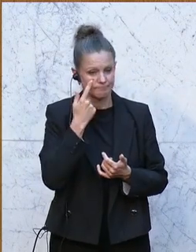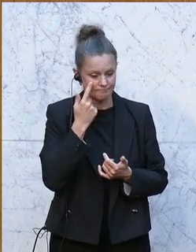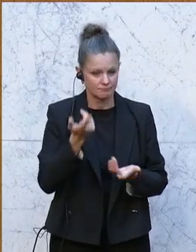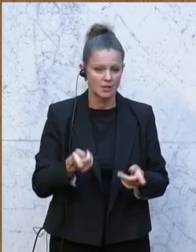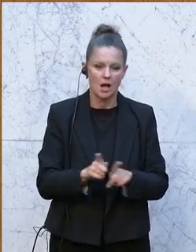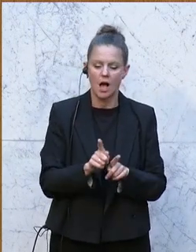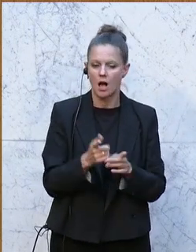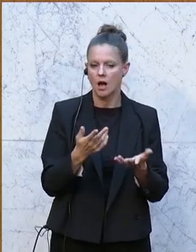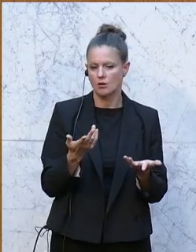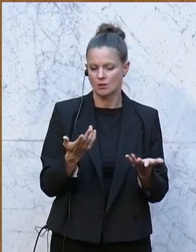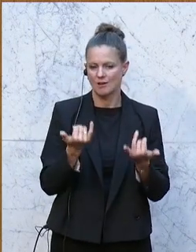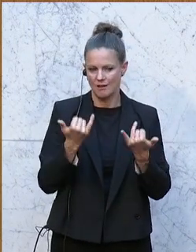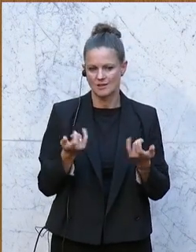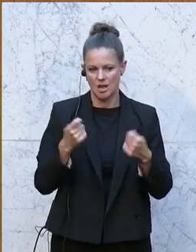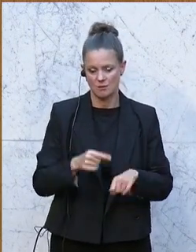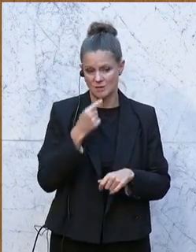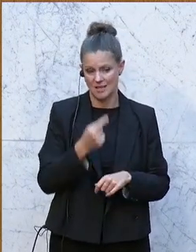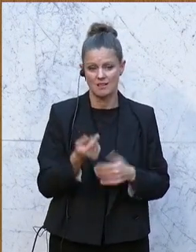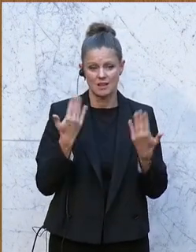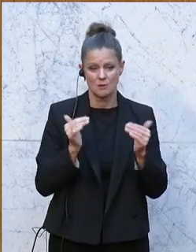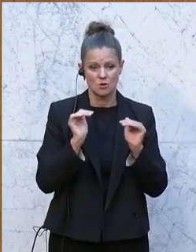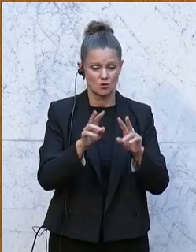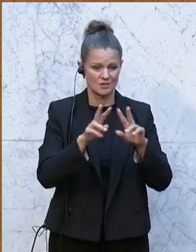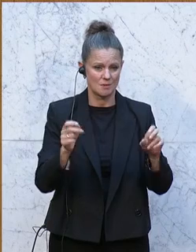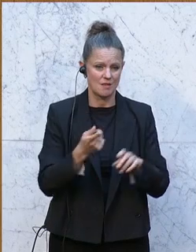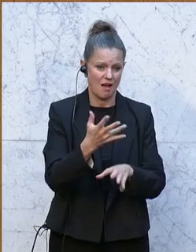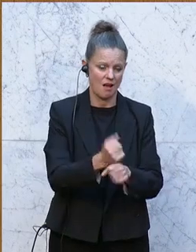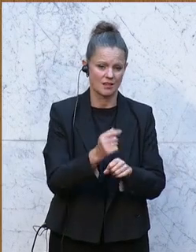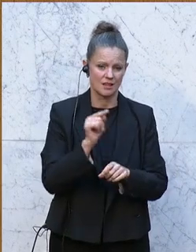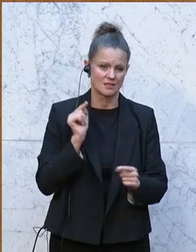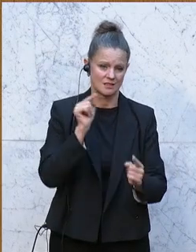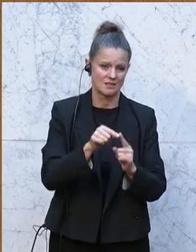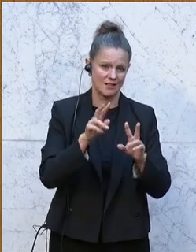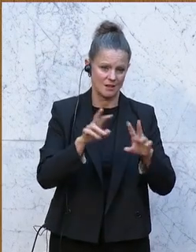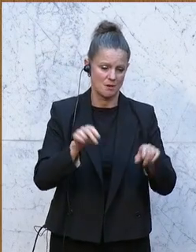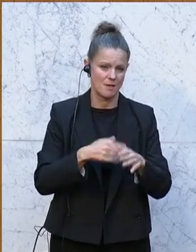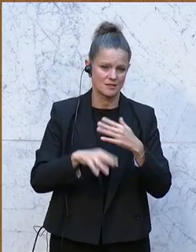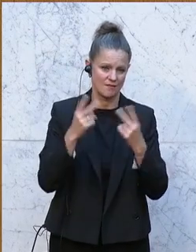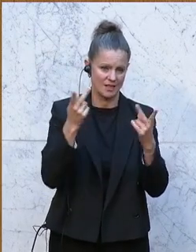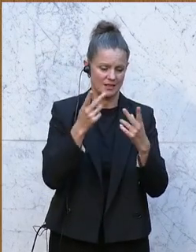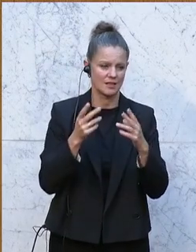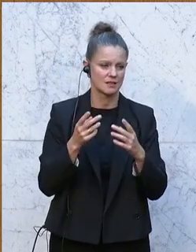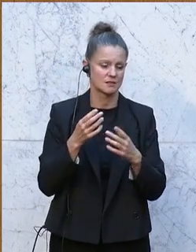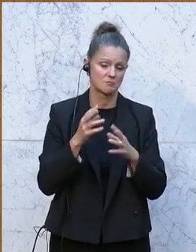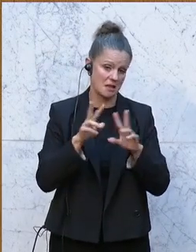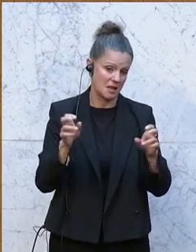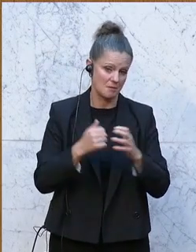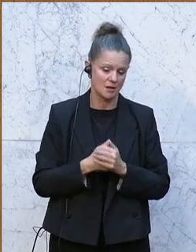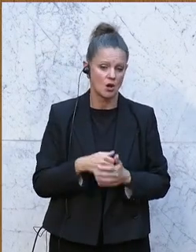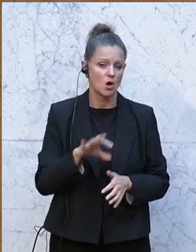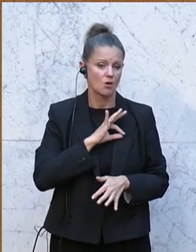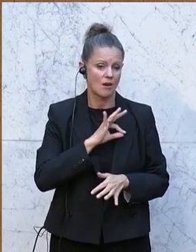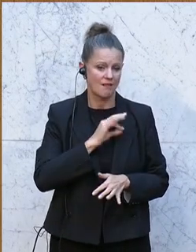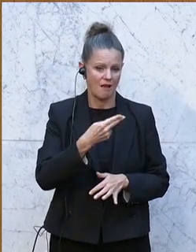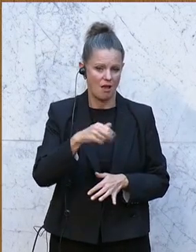man abschließend sagen, wenn wir über den Klimaschutz reden und über dieses Nachhaltigkeitsziel, ist doch die wichtigste Frage, Kolleginnen und Kollegen, Kollege Hammer,